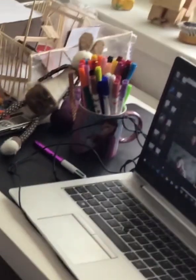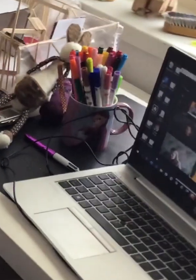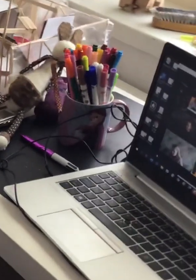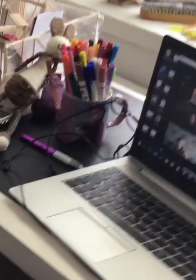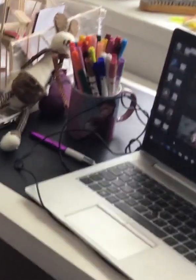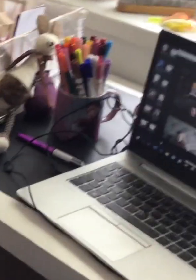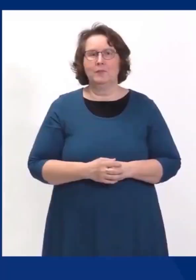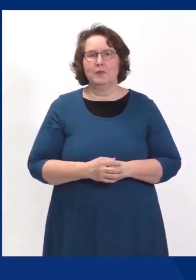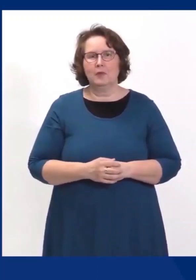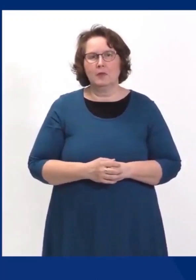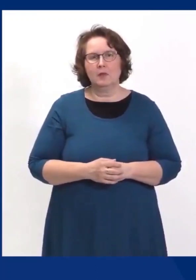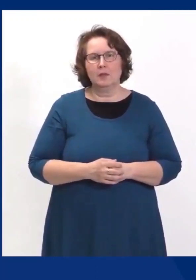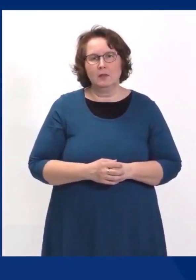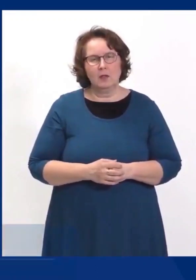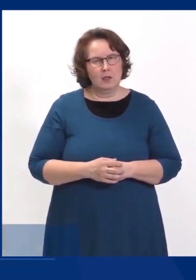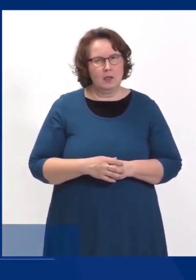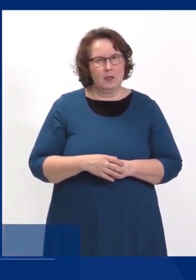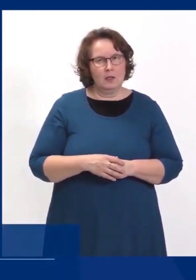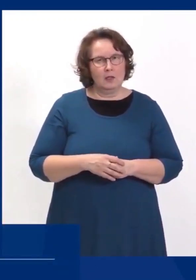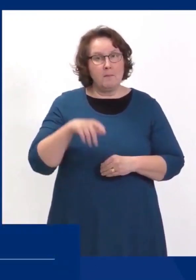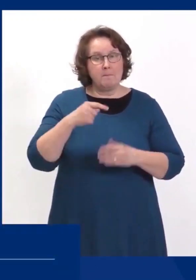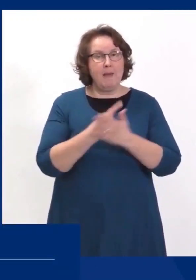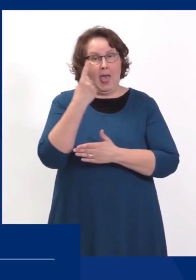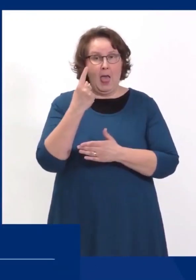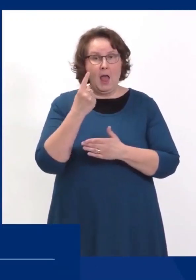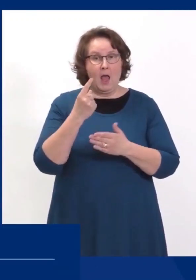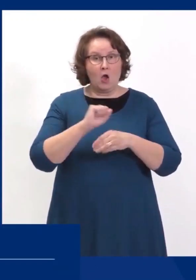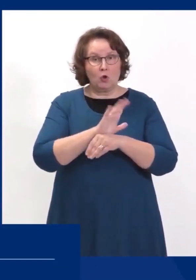Voit osa koulutunneista olla etänä koronan jälkeenkin?